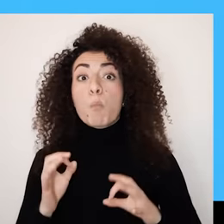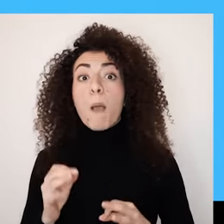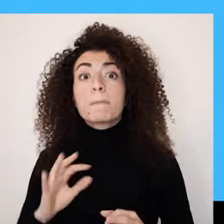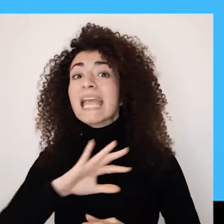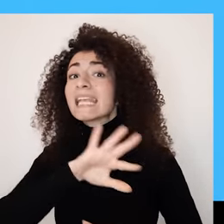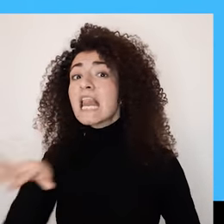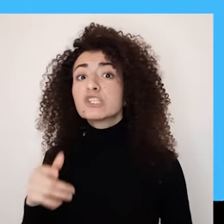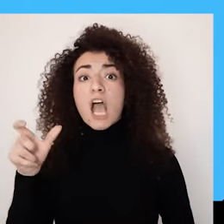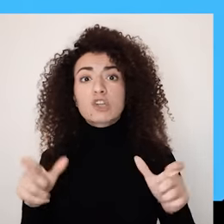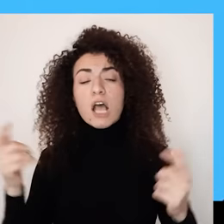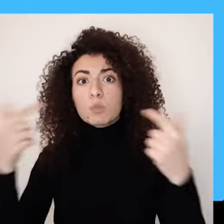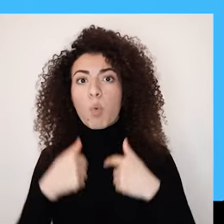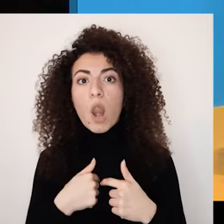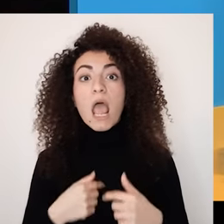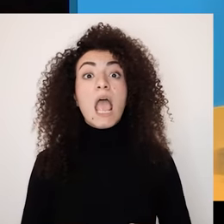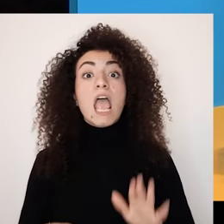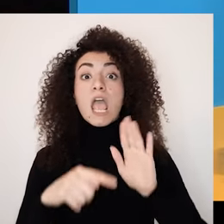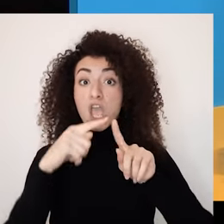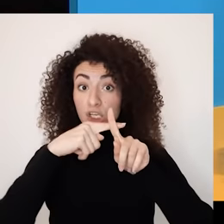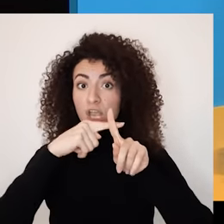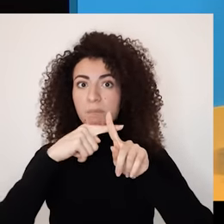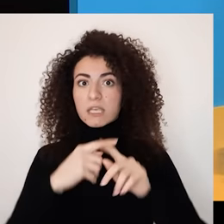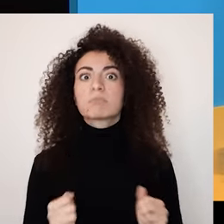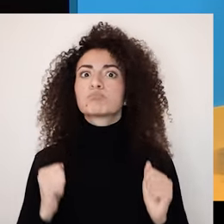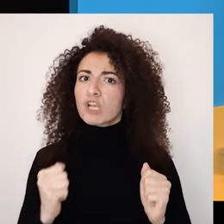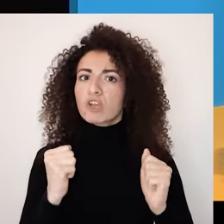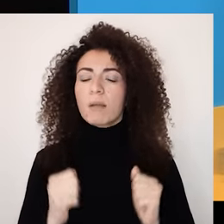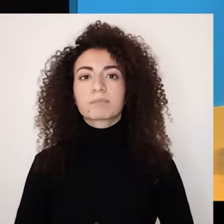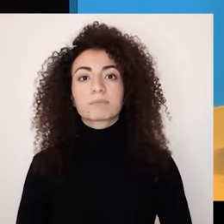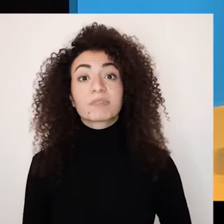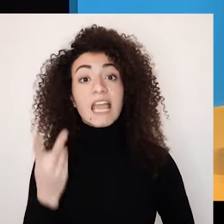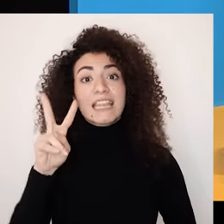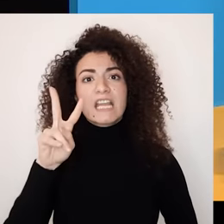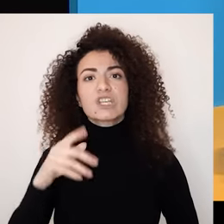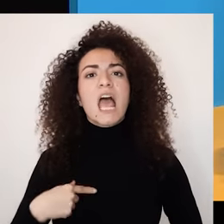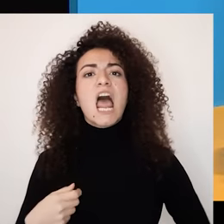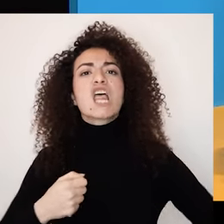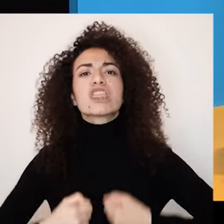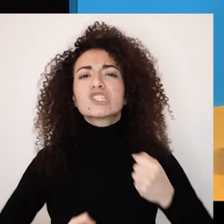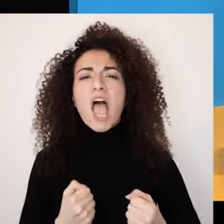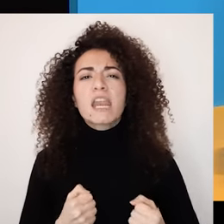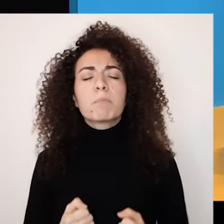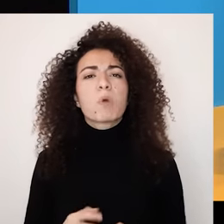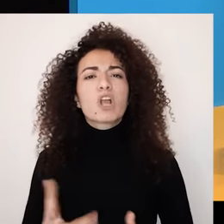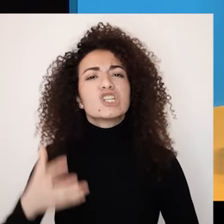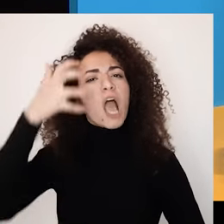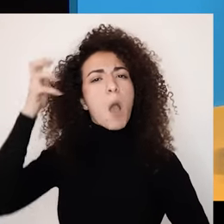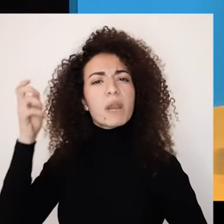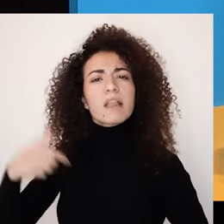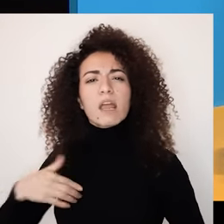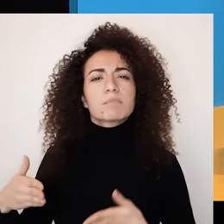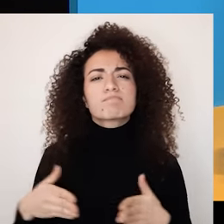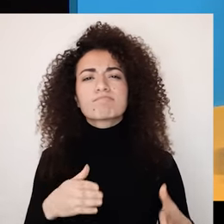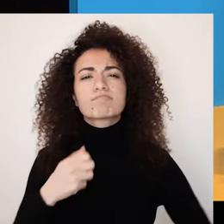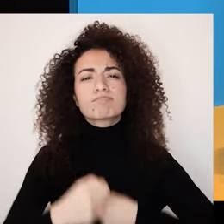أغلبيتها إيجابية ومشجعة ثانيا الخبرات المنمر فيها والطريقة الخاصة بكل فرد لاستقبلها للرسائل